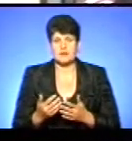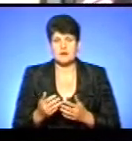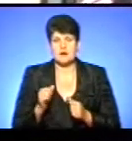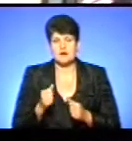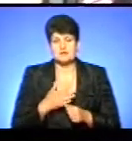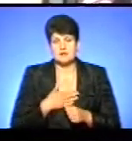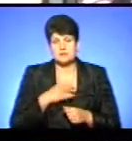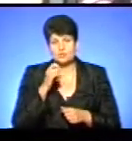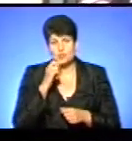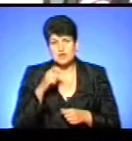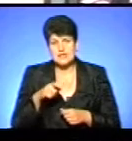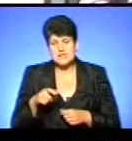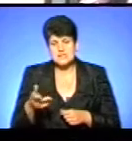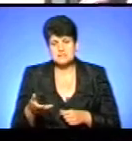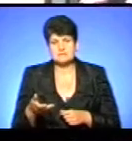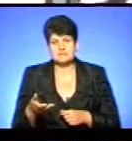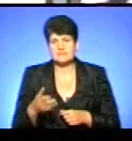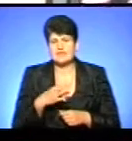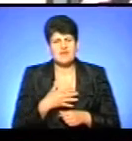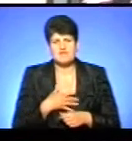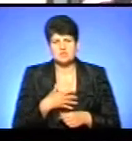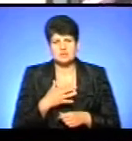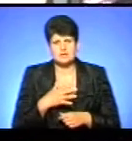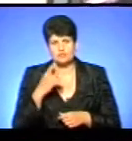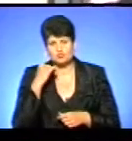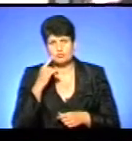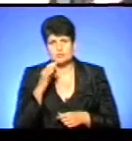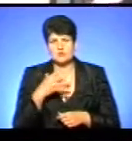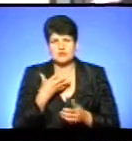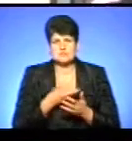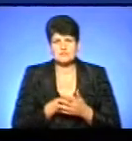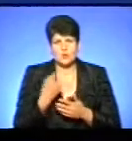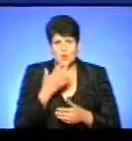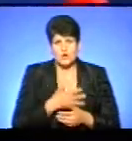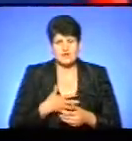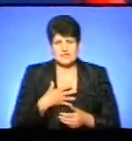нашим українцям, ну, неважливо думати про свій організм сам.